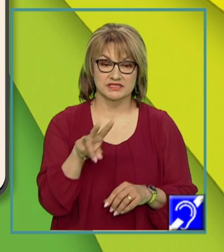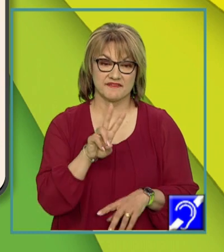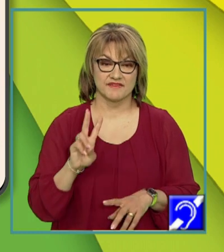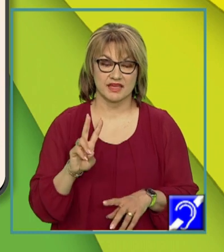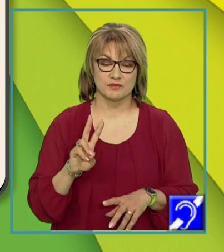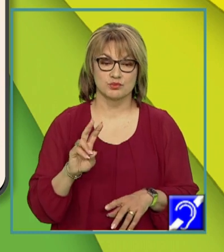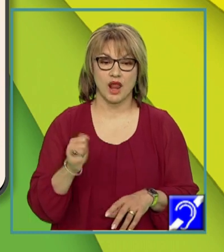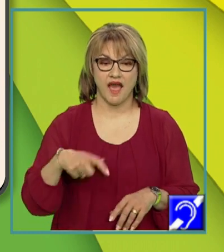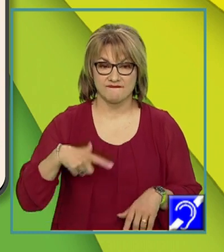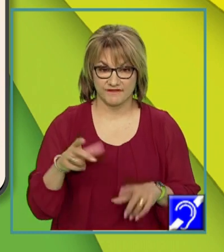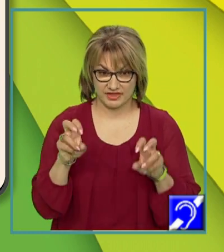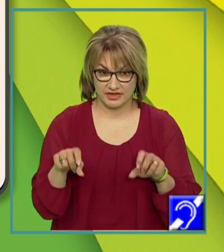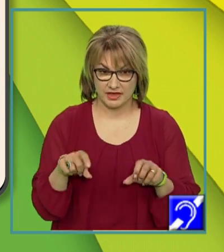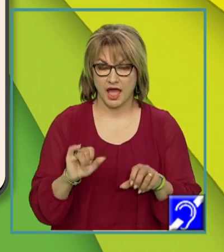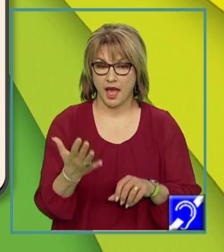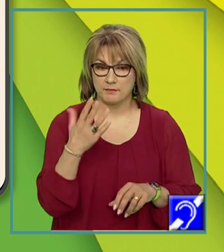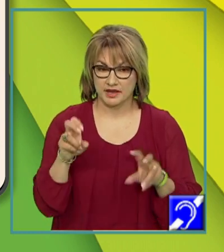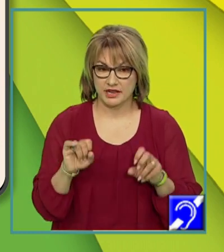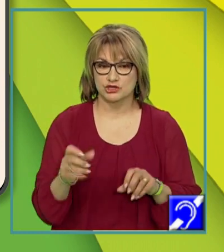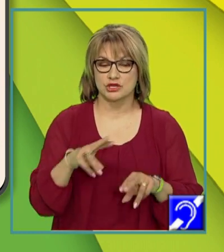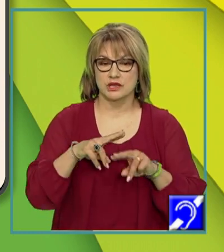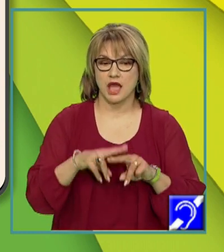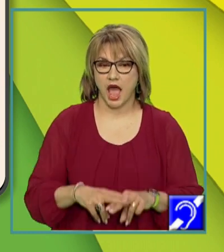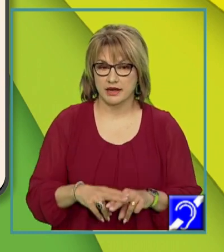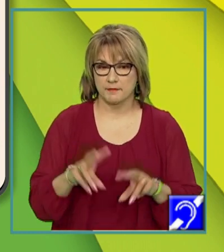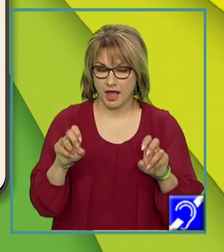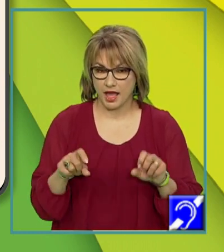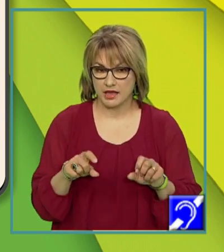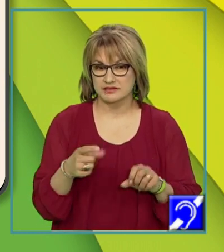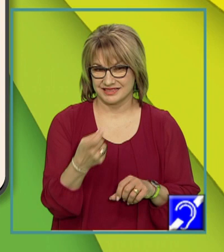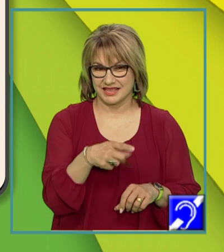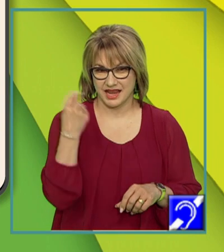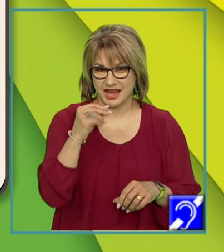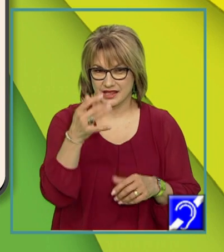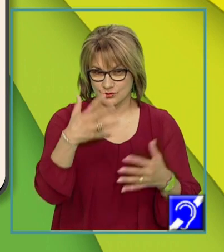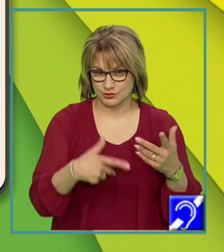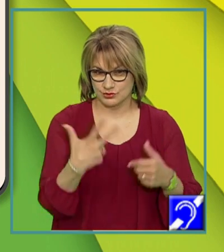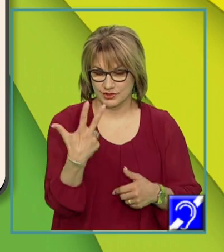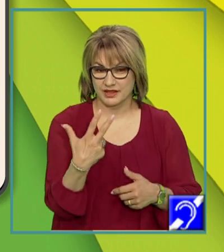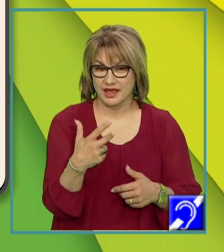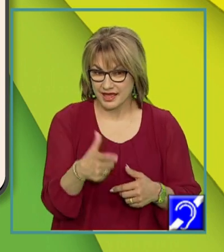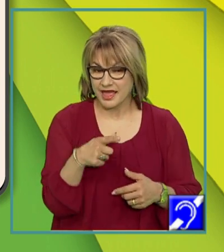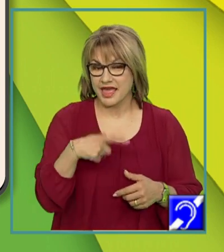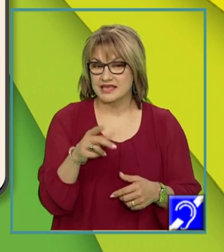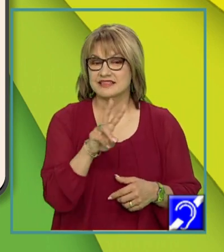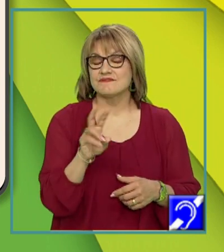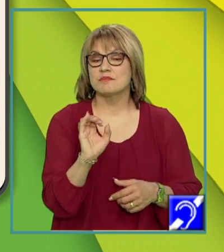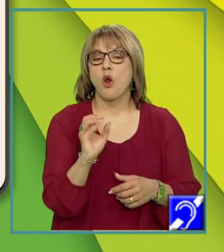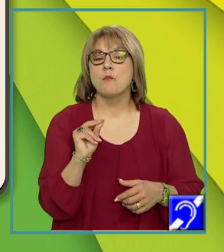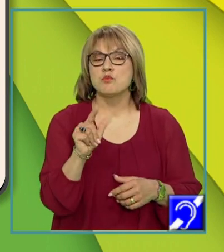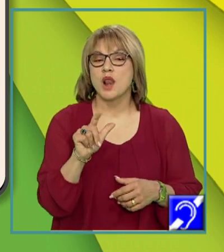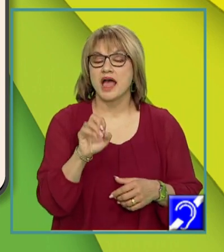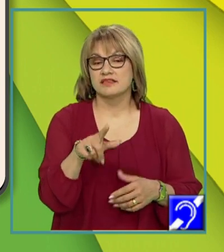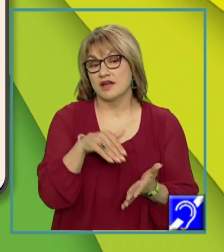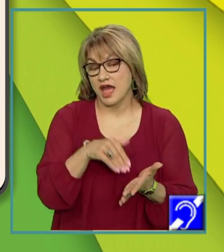a fi, a părea și a rămâne din aceste enunțuri, în acest context, este un verb copulativ care